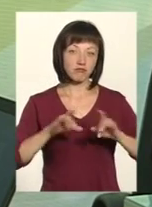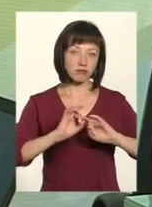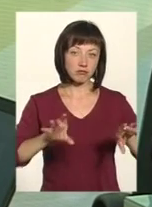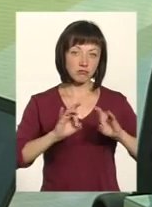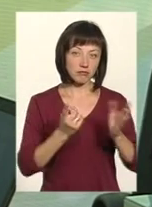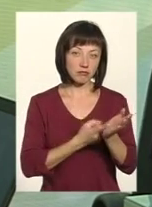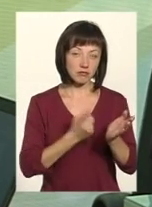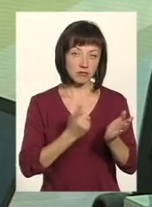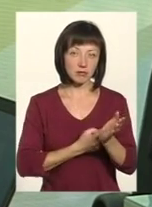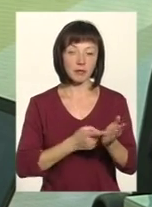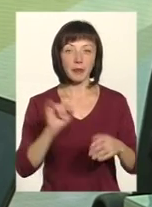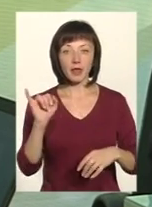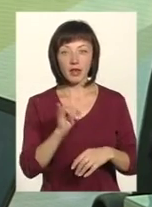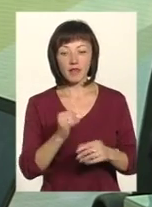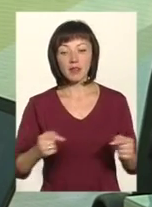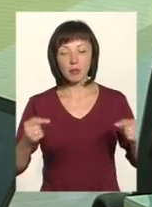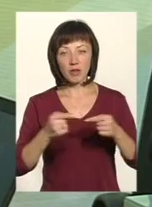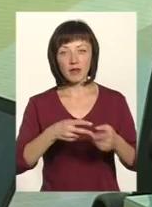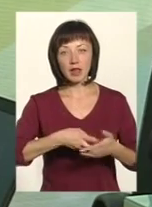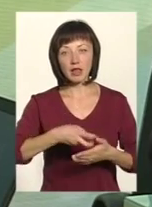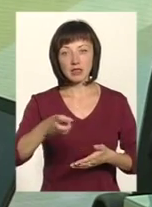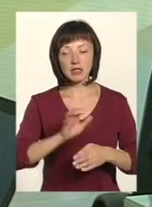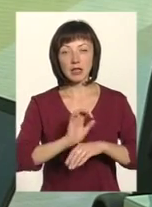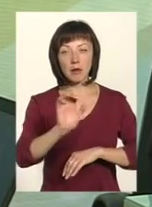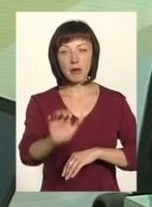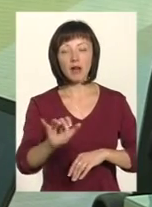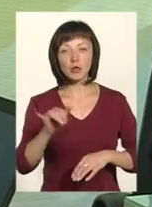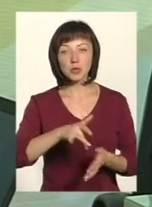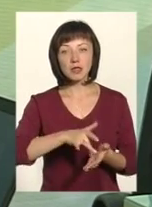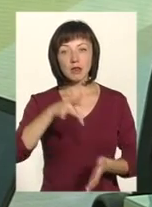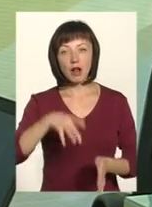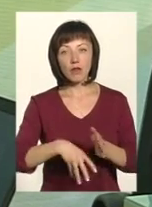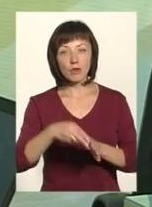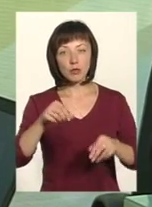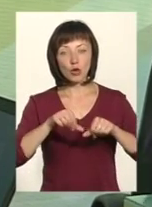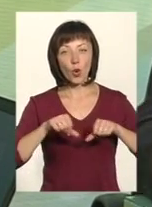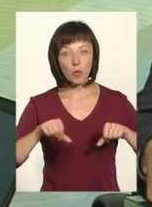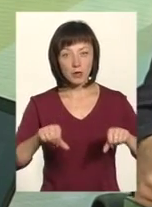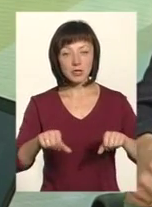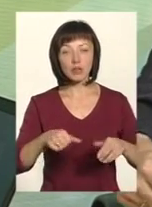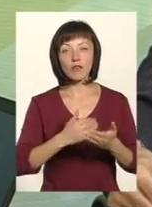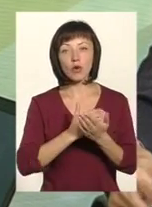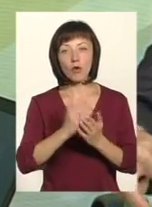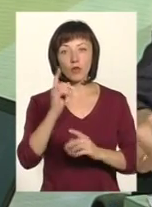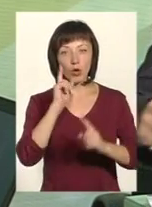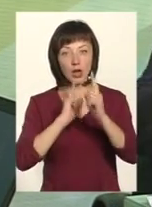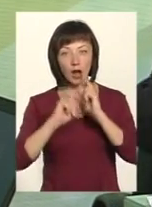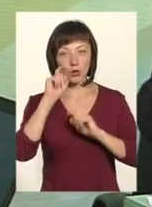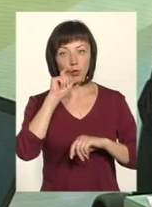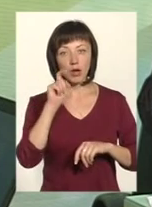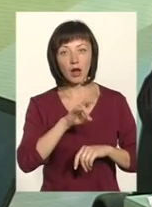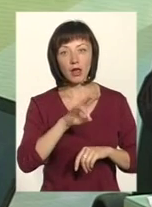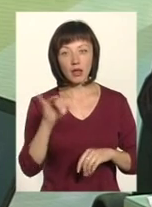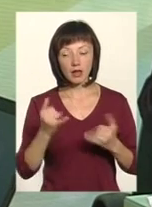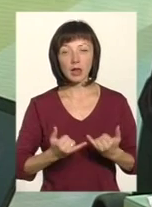і відповідні листи були направлені і до Центральної виборчої комісії, і до Верховної Ради України.